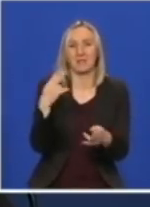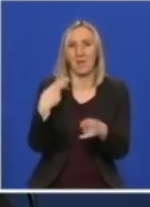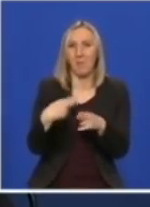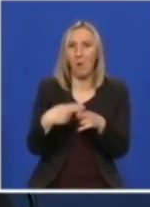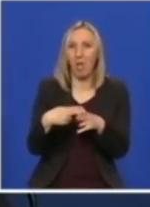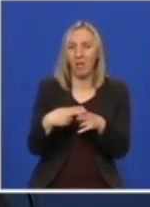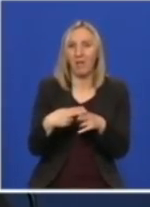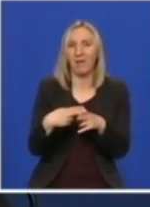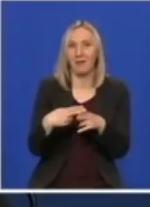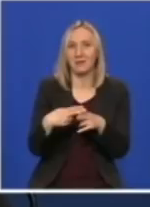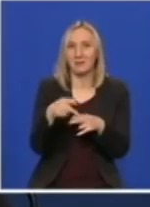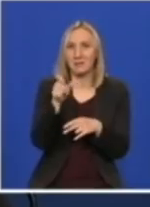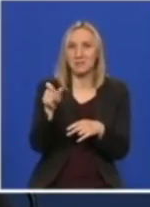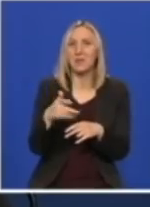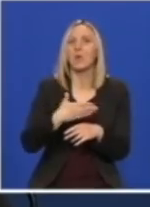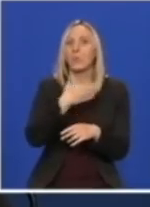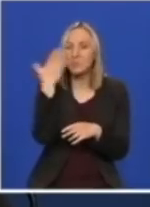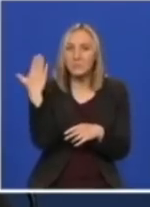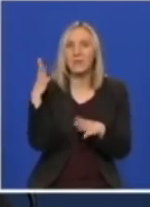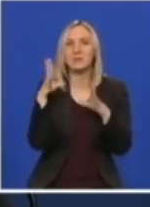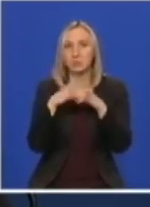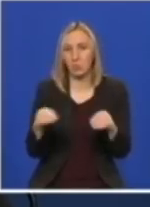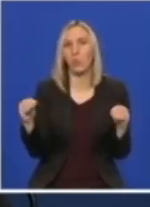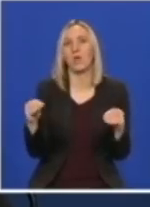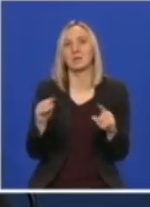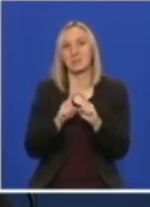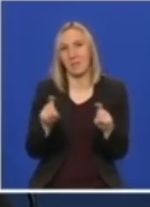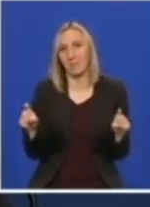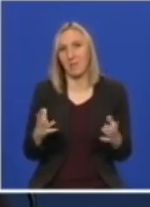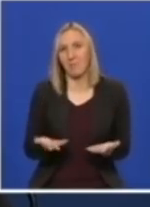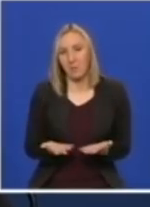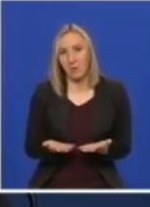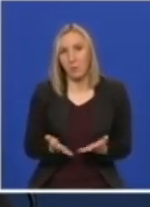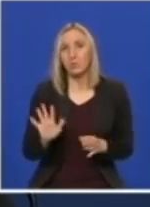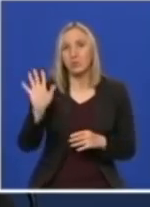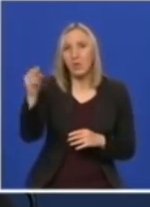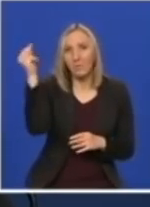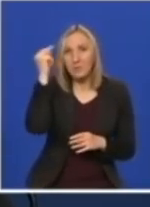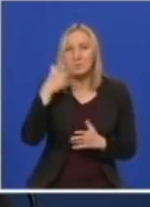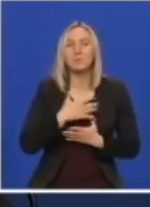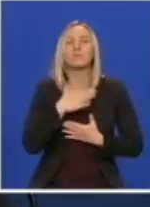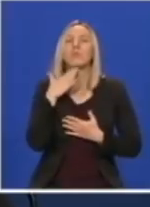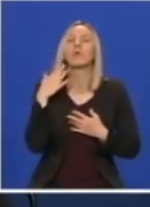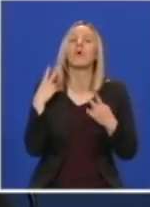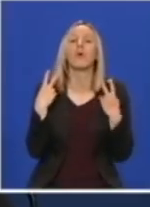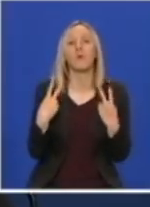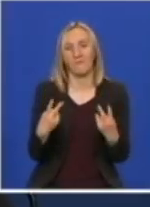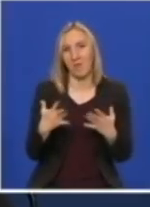uspeli su da ugase epidemiju. Tako da su nam njihove iskustva od ogromnog značaja.